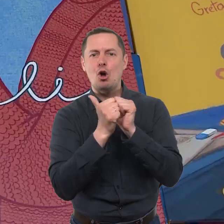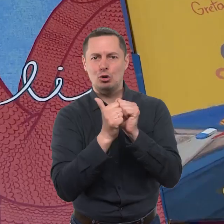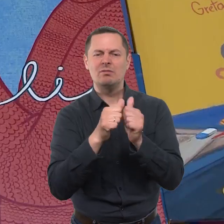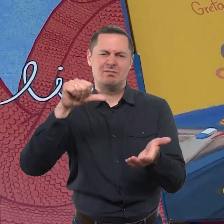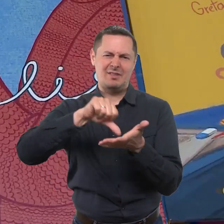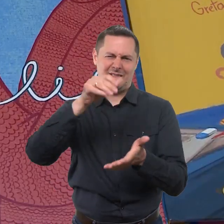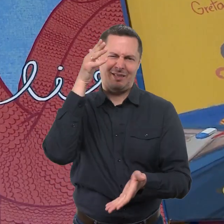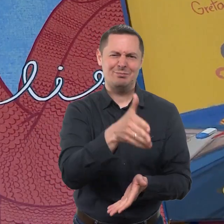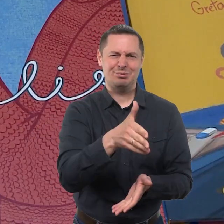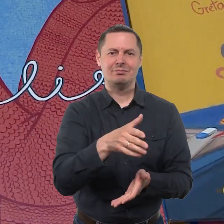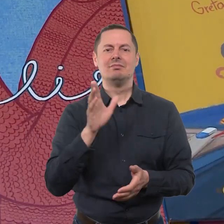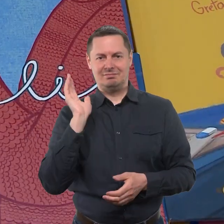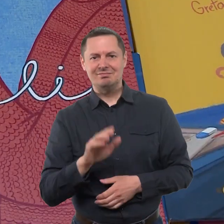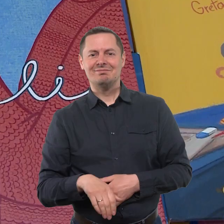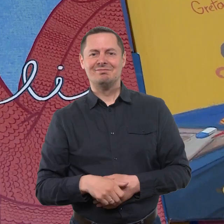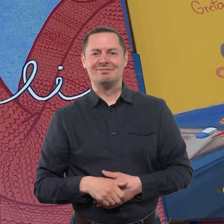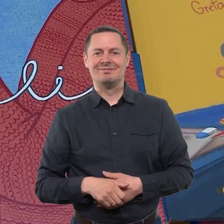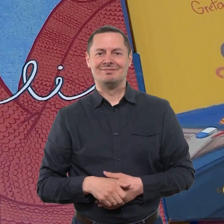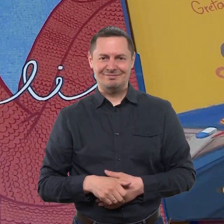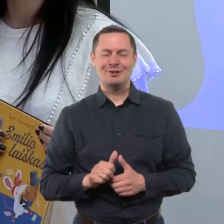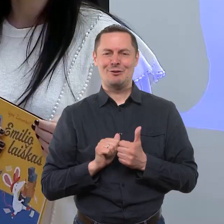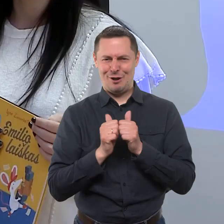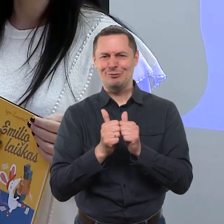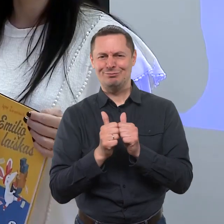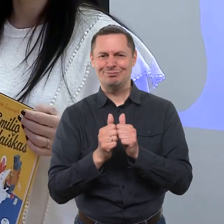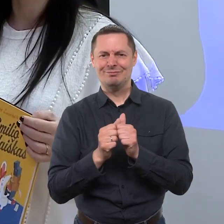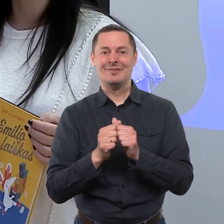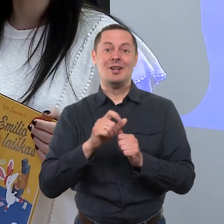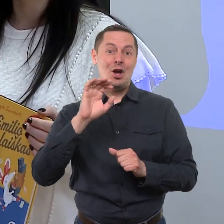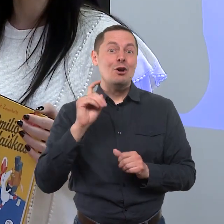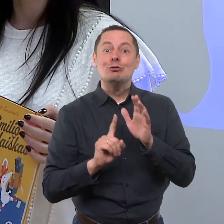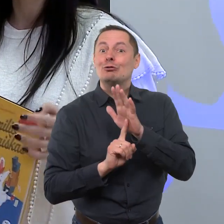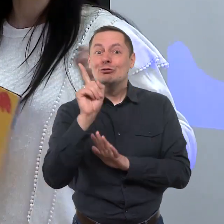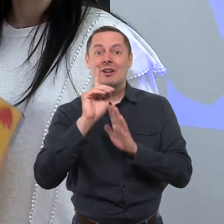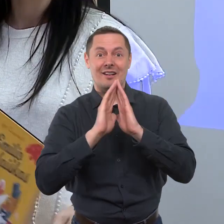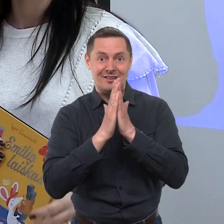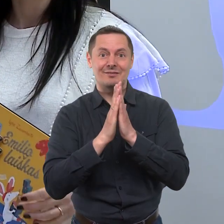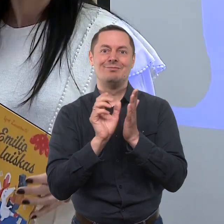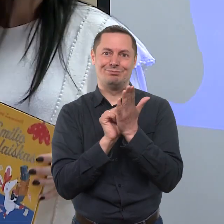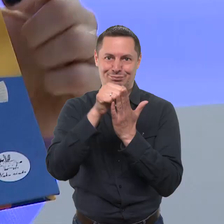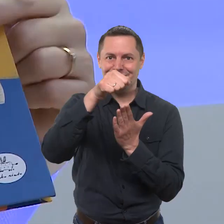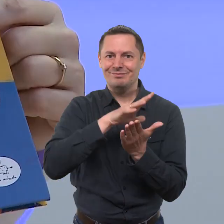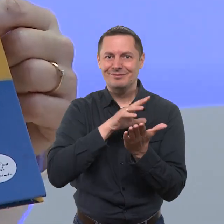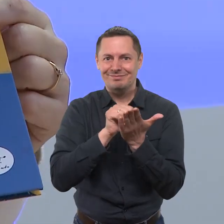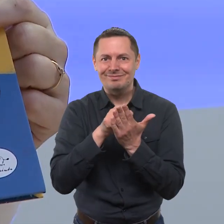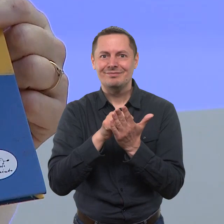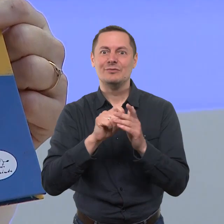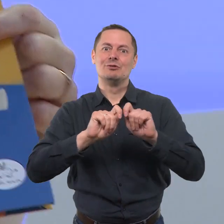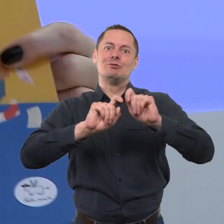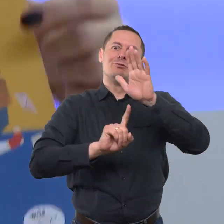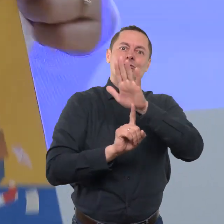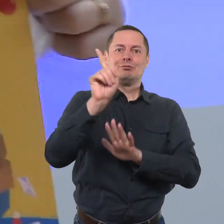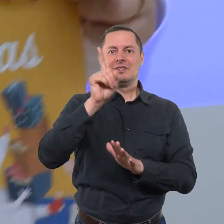talentiną moteris nusprendė surizikuoti ir sudalyvauti. Taip atsirado pirmasis rankraštis Emilio Laiškas ir nuo to